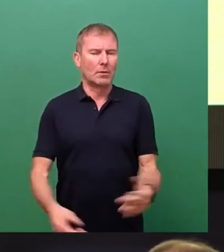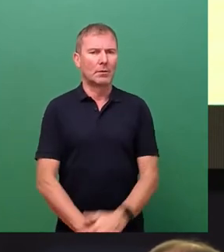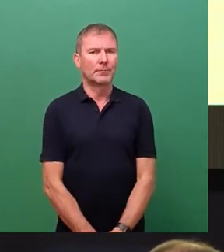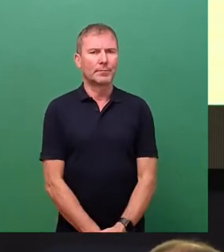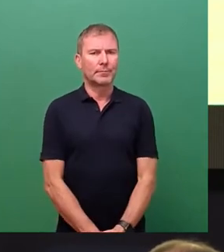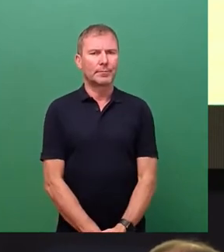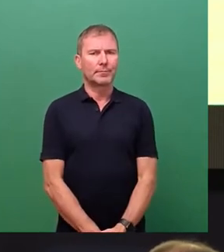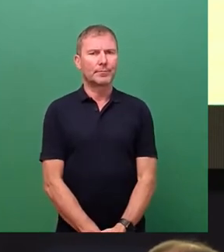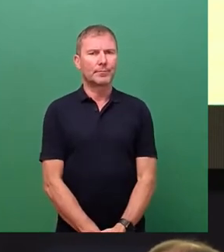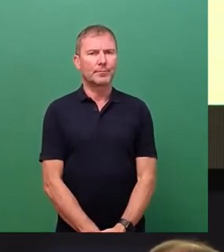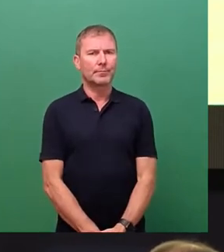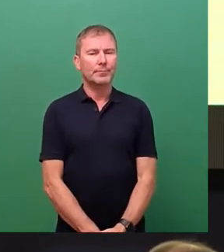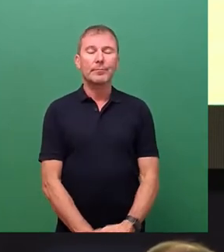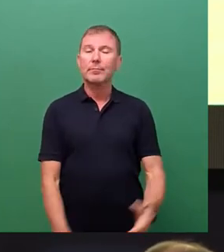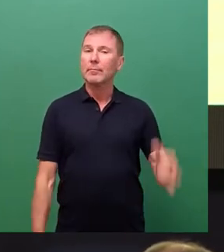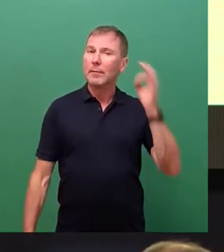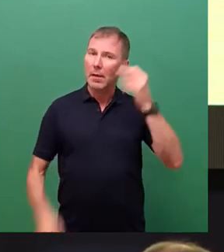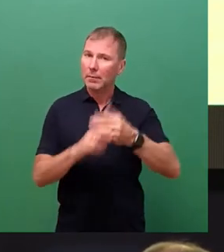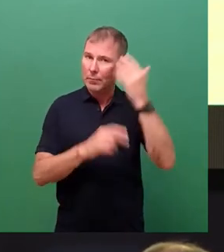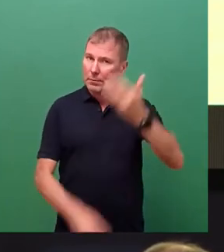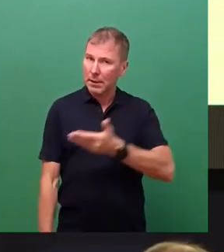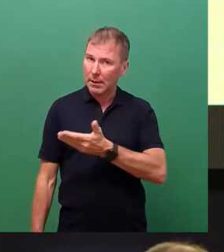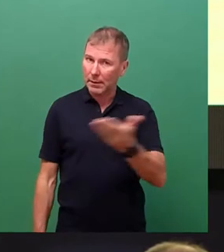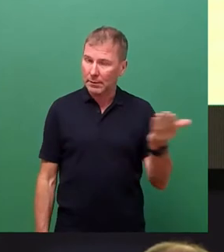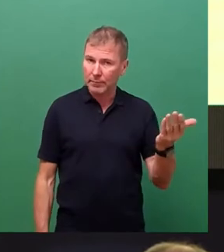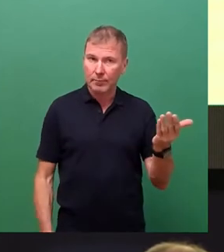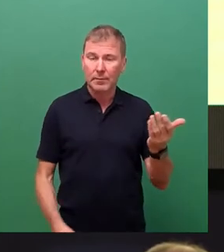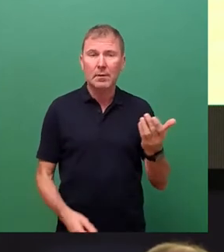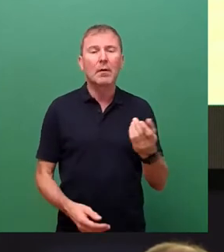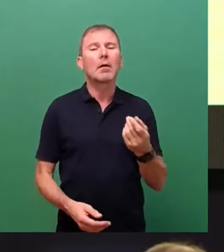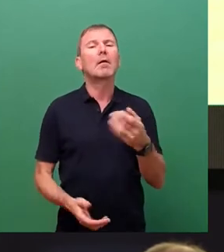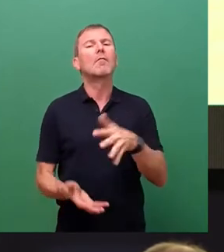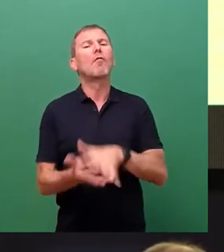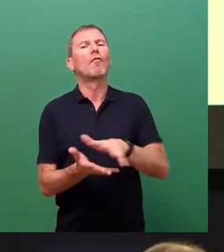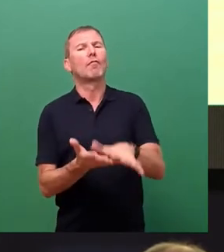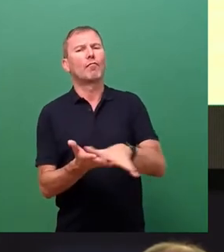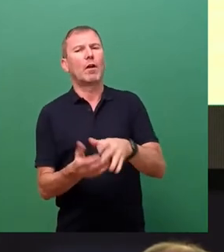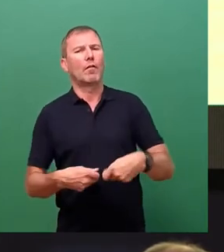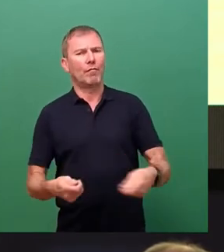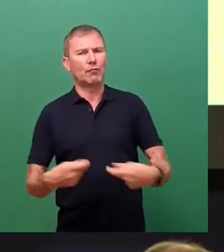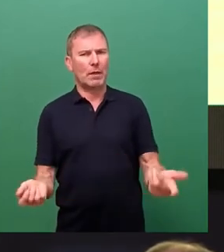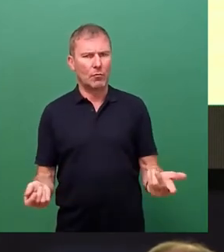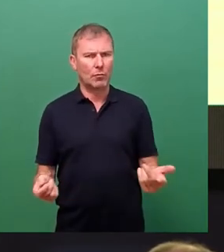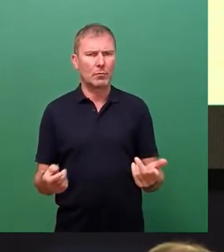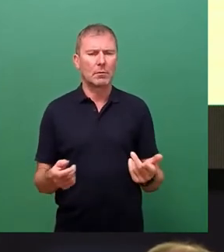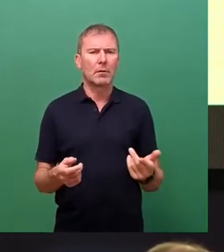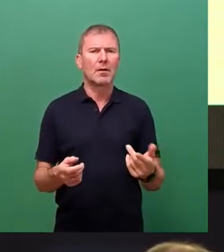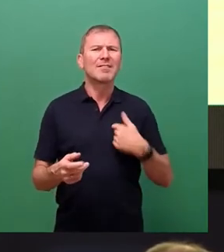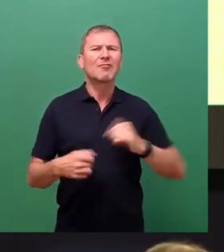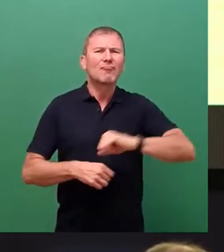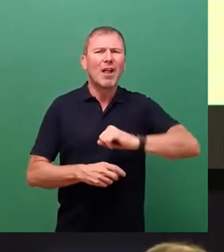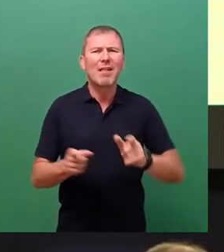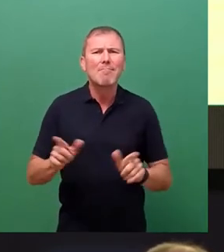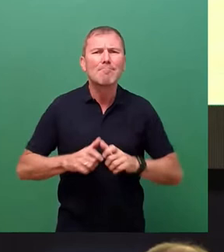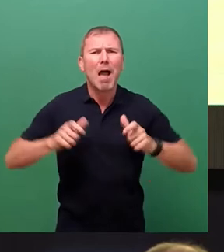Meine Damen und Herren, Ressourcenverschwendung, Wachstumsideologie, ein